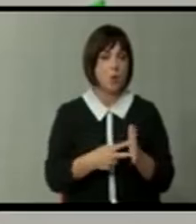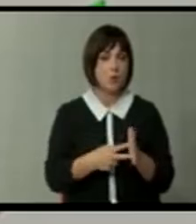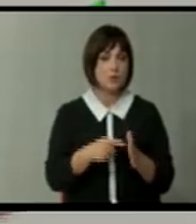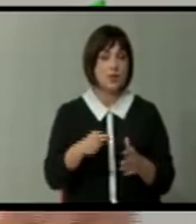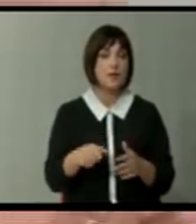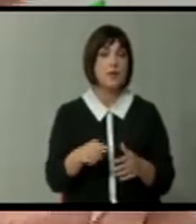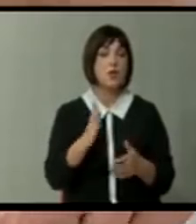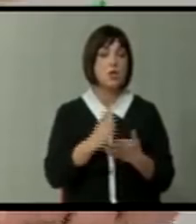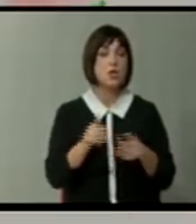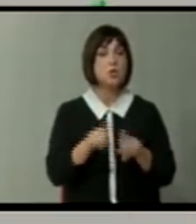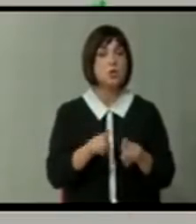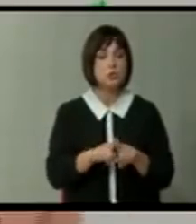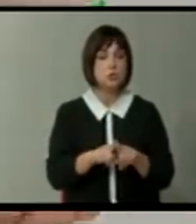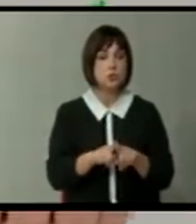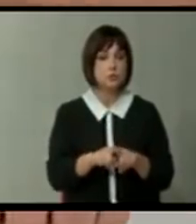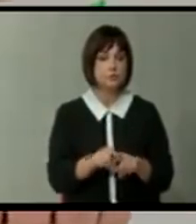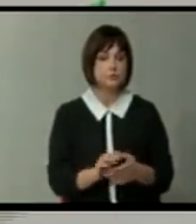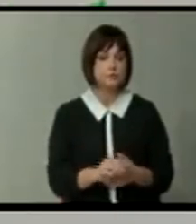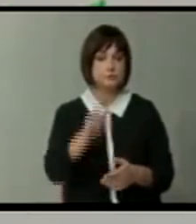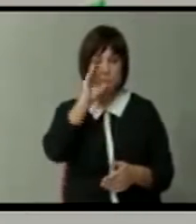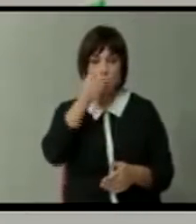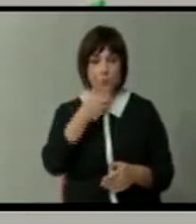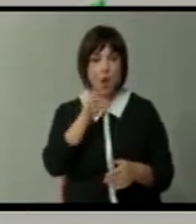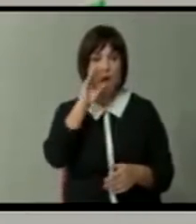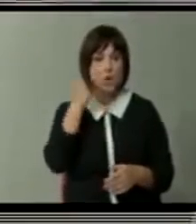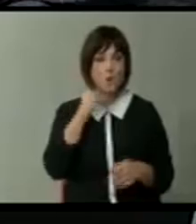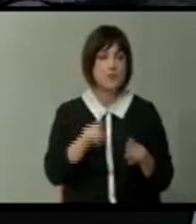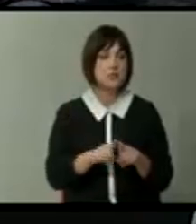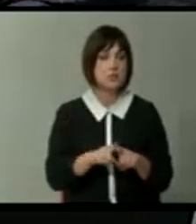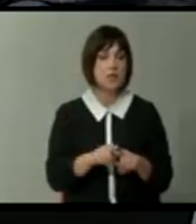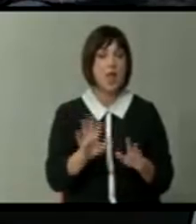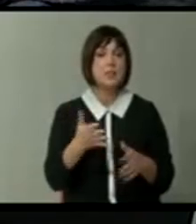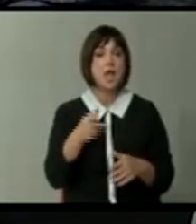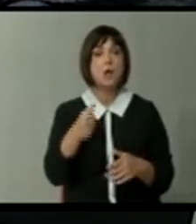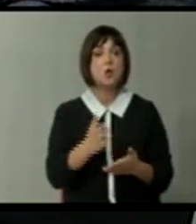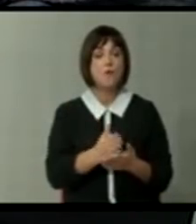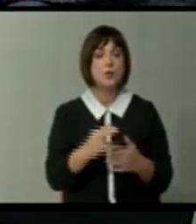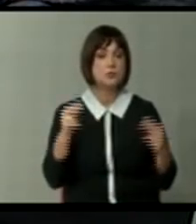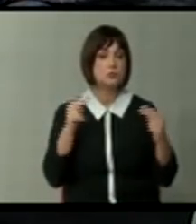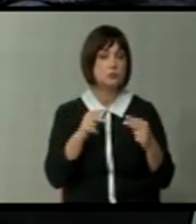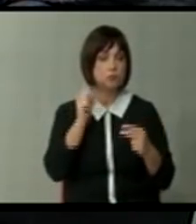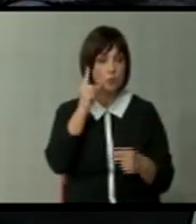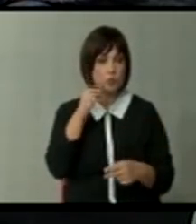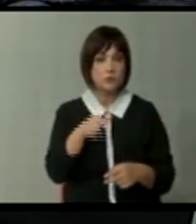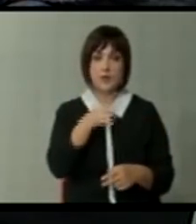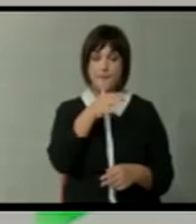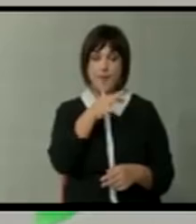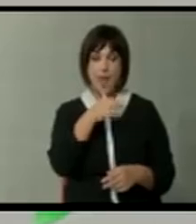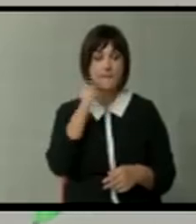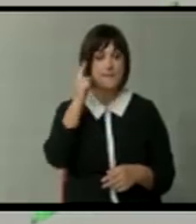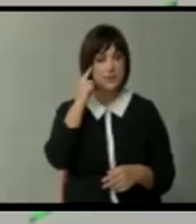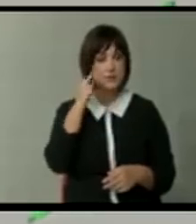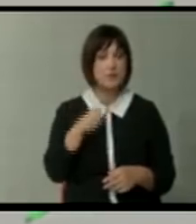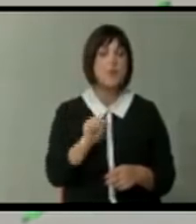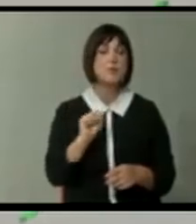геополитика. Исто и тоа што... Булгарија и Романија и така. Дали тоа ќе се случи и за Македове? Мислам дека